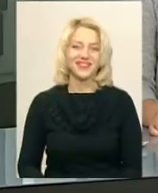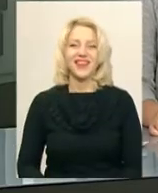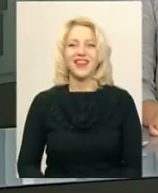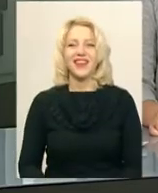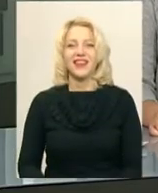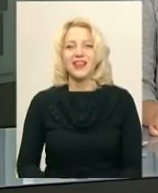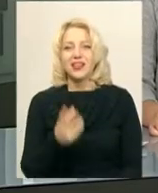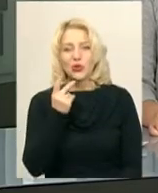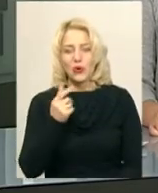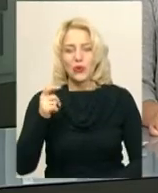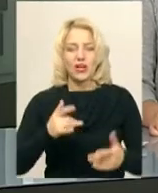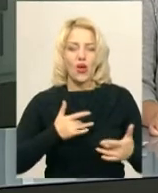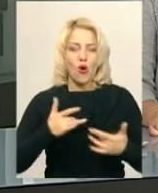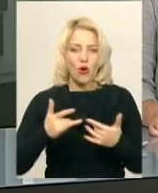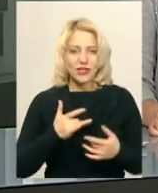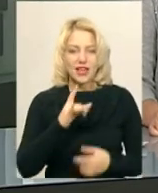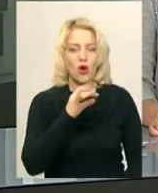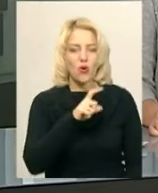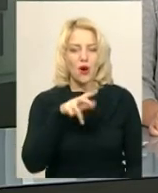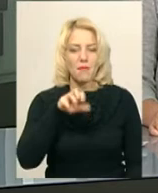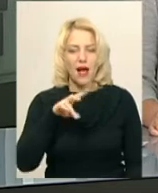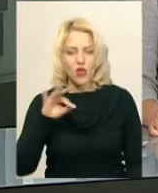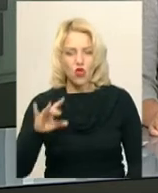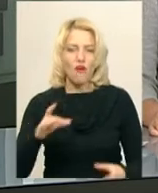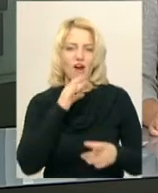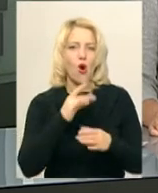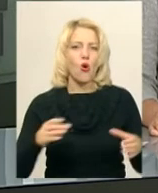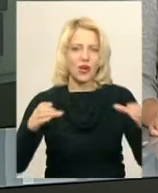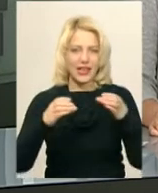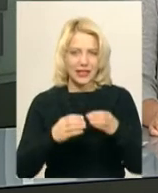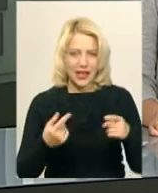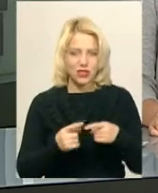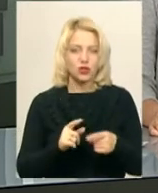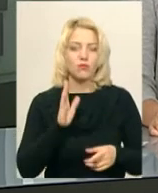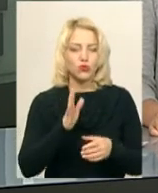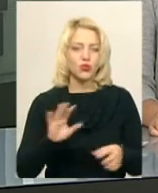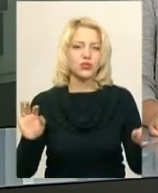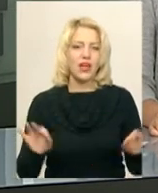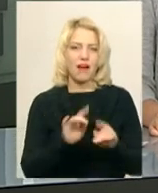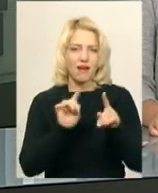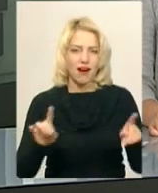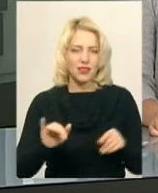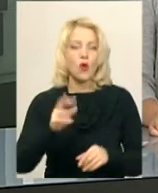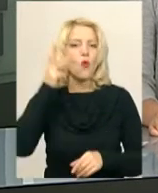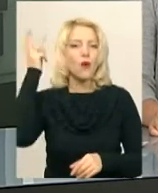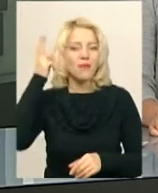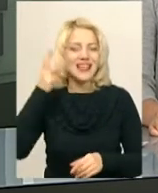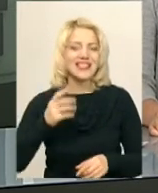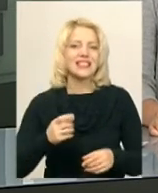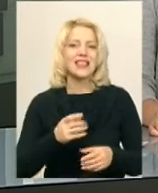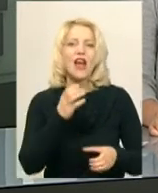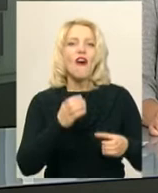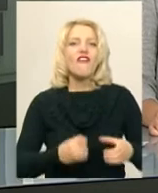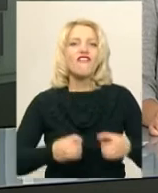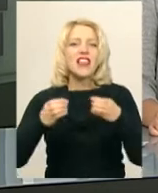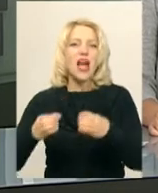Другий концерт Сергія Рахманінова з оркестром і симфонією Йозефа Гайдна гратимуть у Хмельницькій обласній філармонії. Про це повідомив